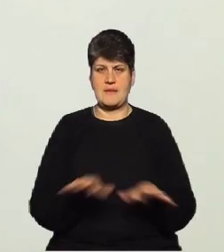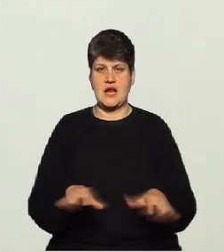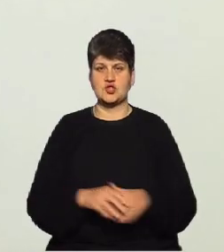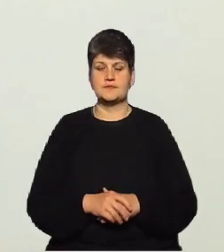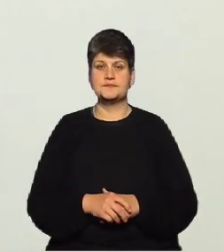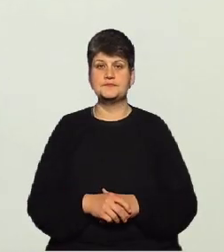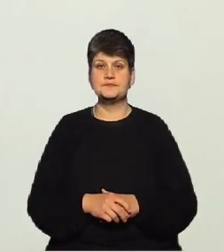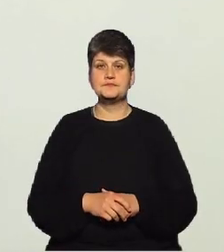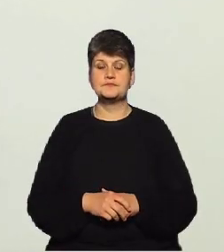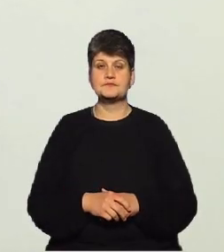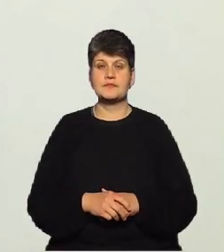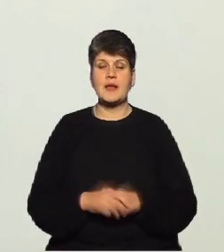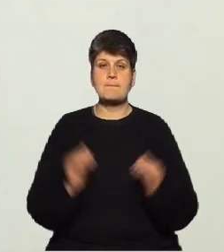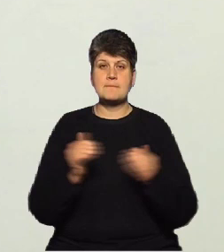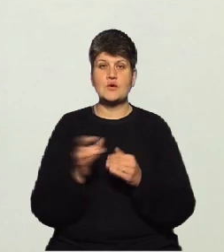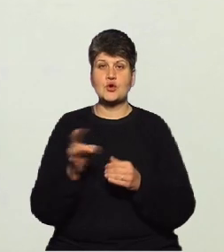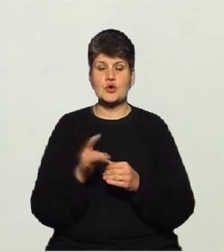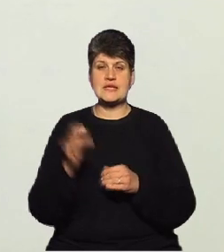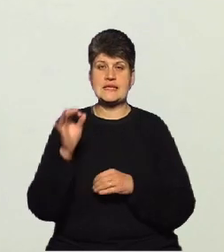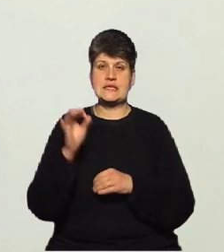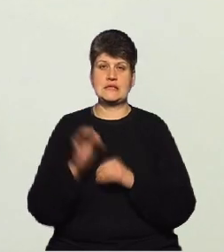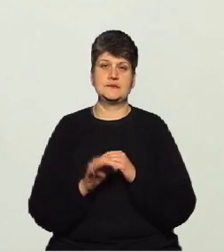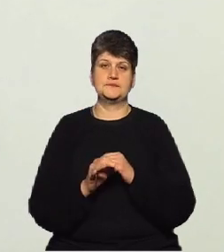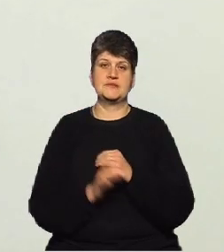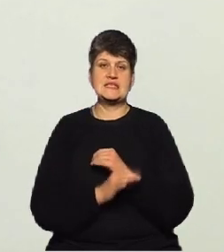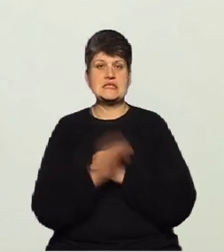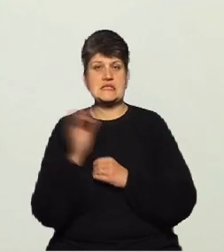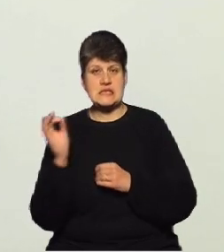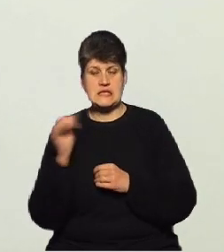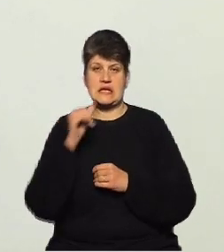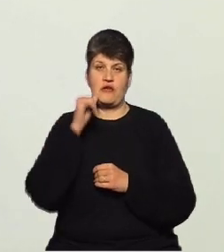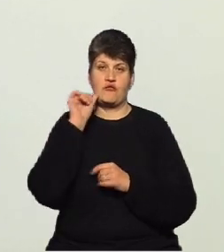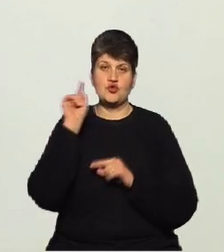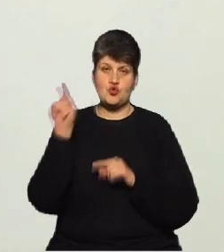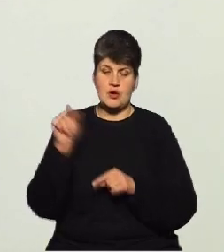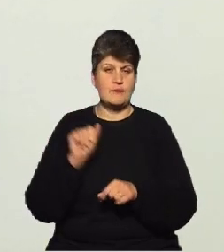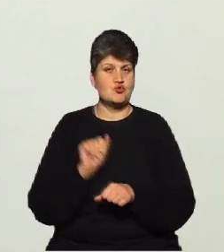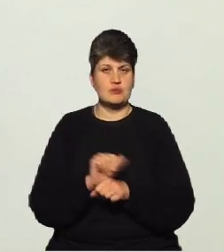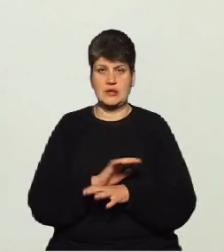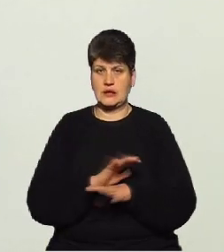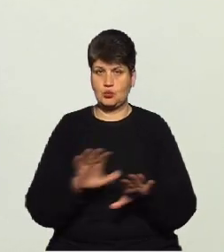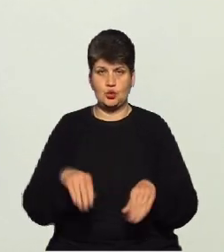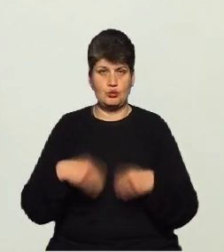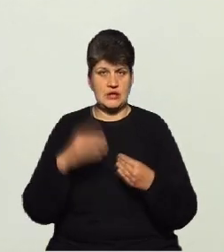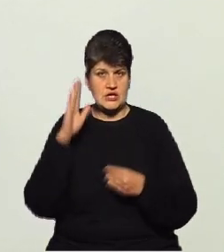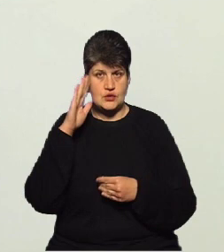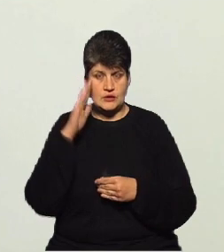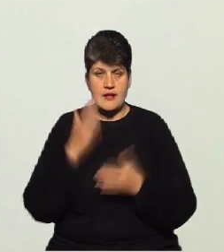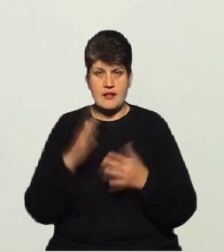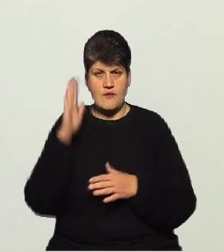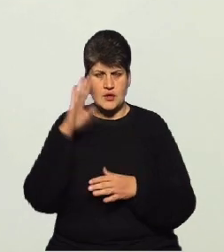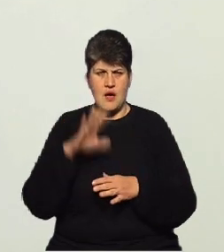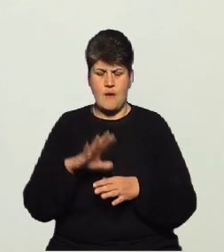На мікрорайоні Східний вчора, хоч зупинка там не відбувалася, подача води, однак вода була в деяких